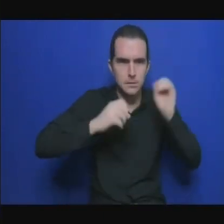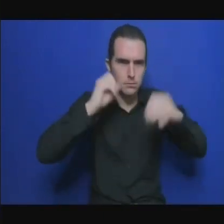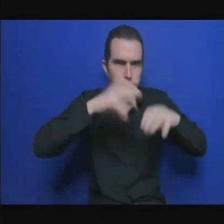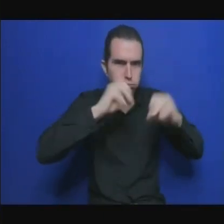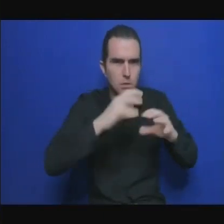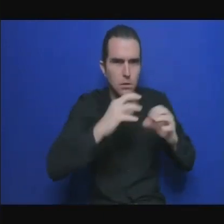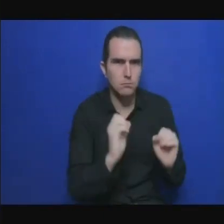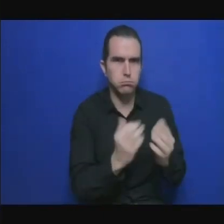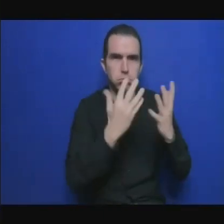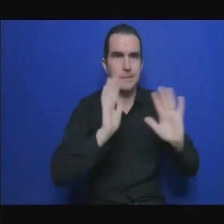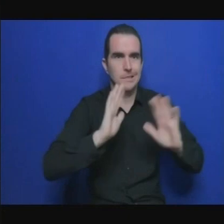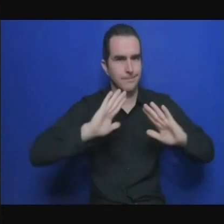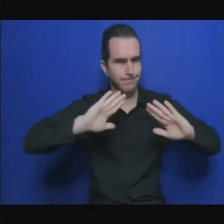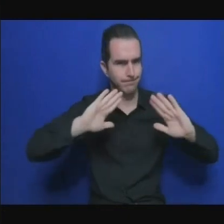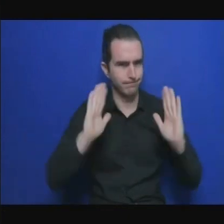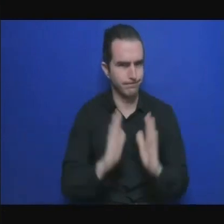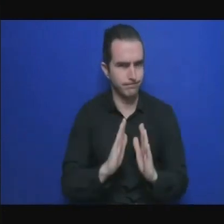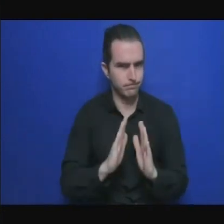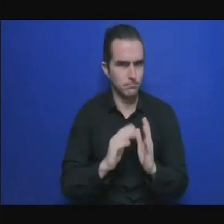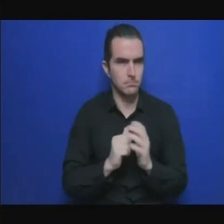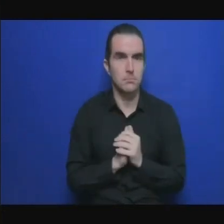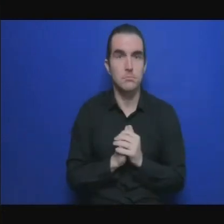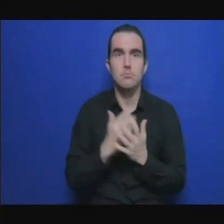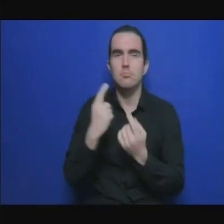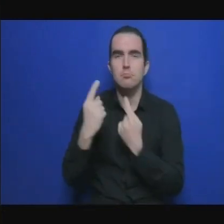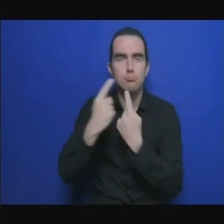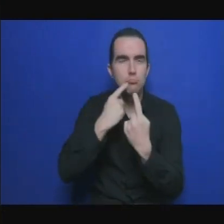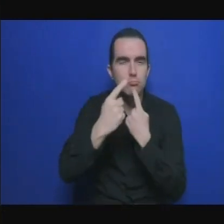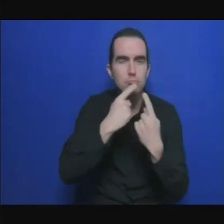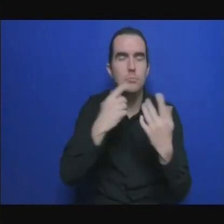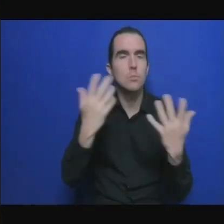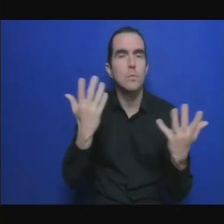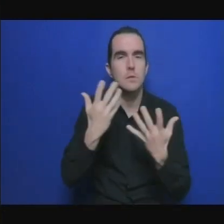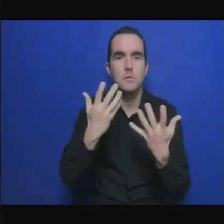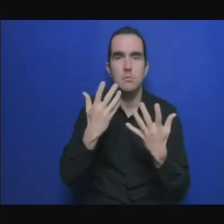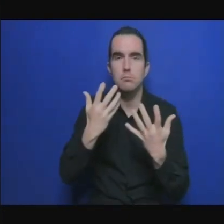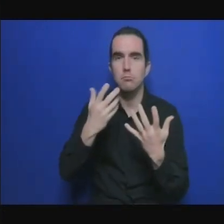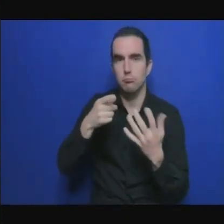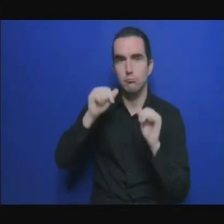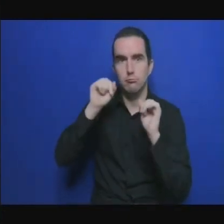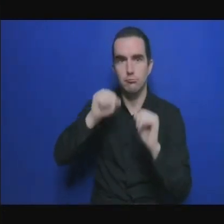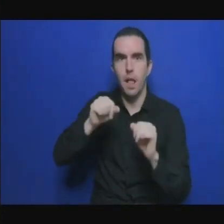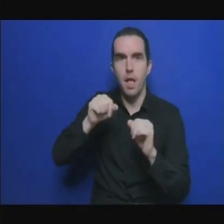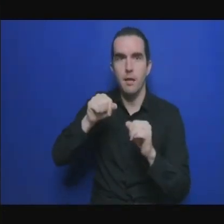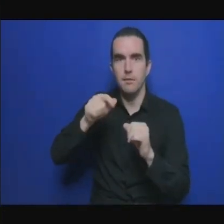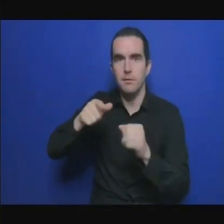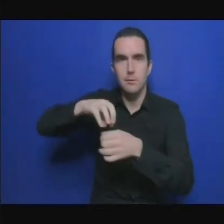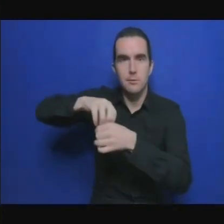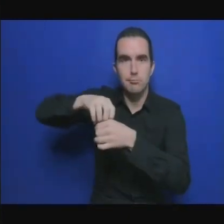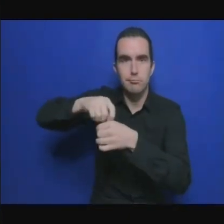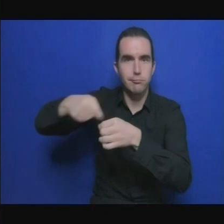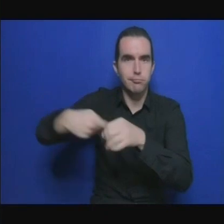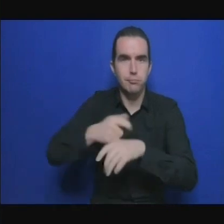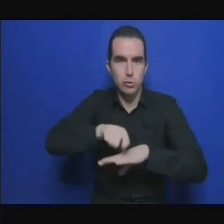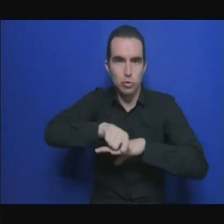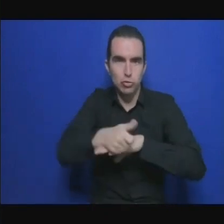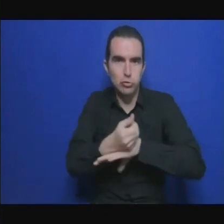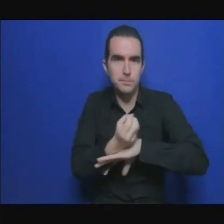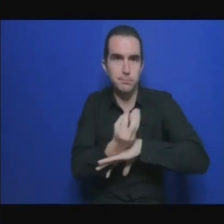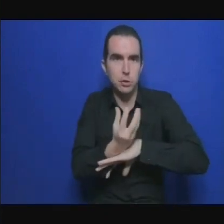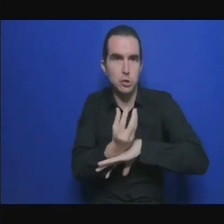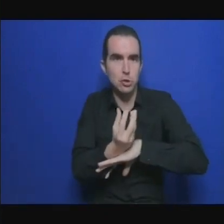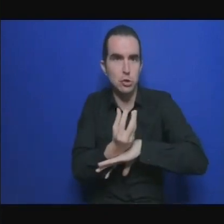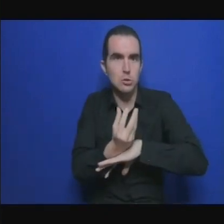et du pétrole mais on peut utiliser le gaz naturel qui génère 30 à 50% d'émissions en moins de CO2